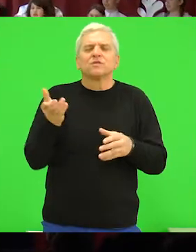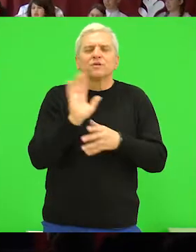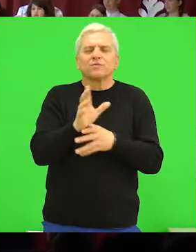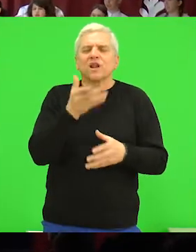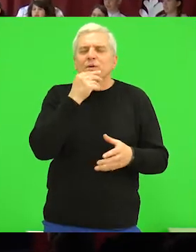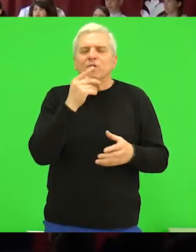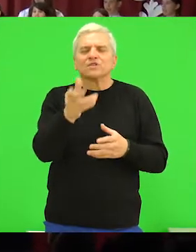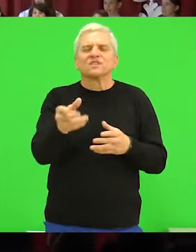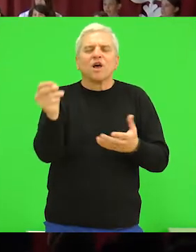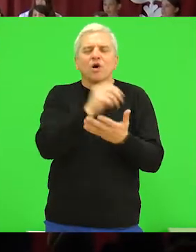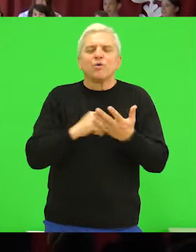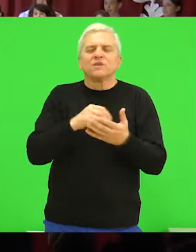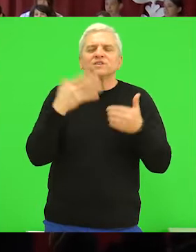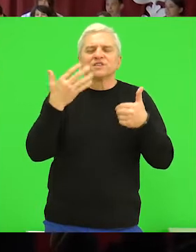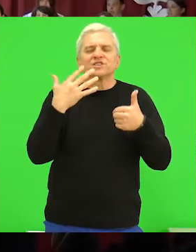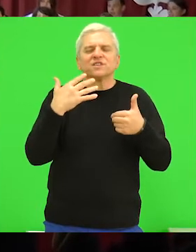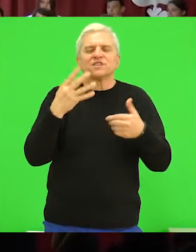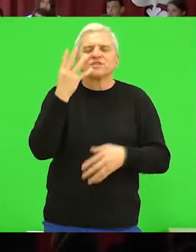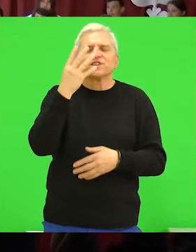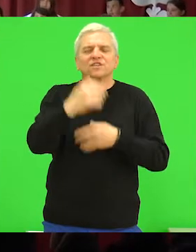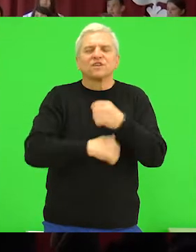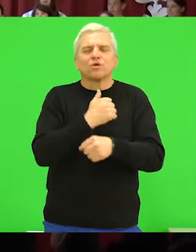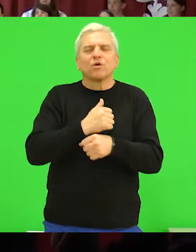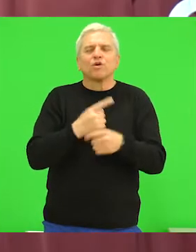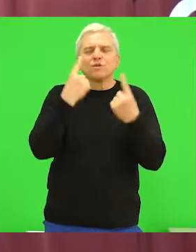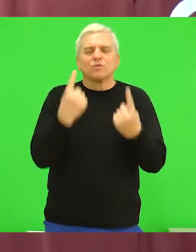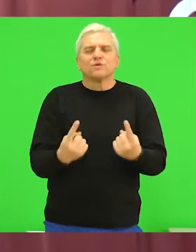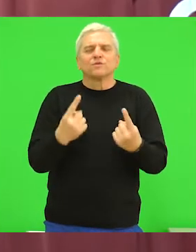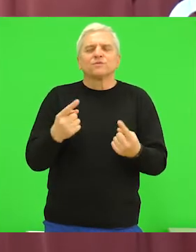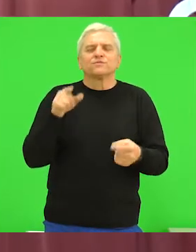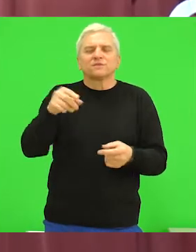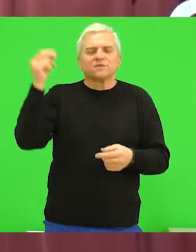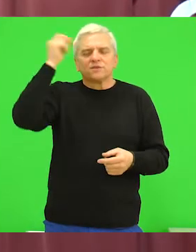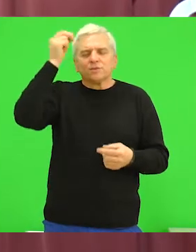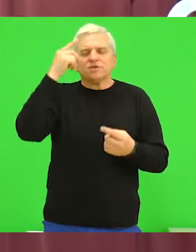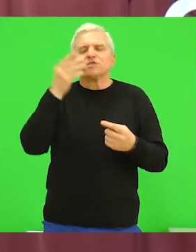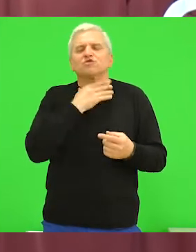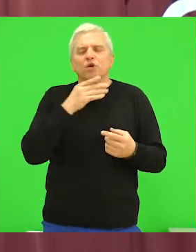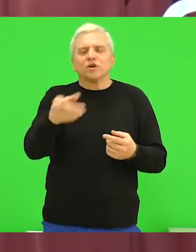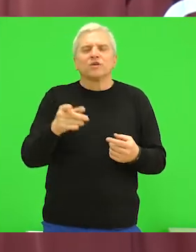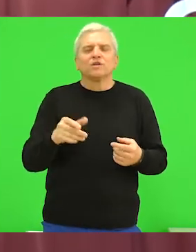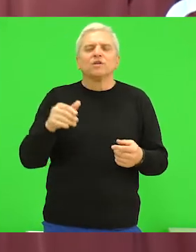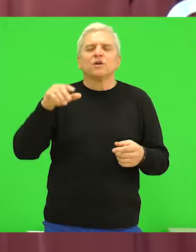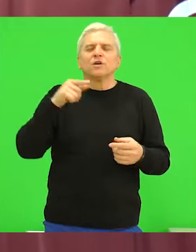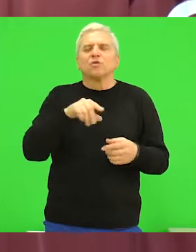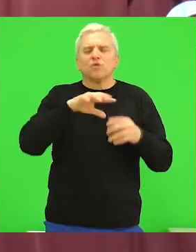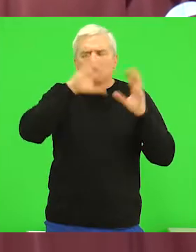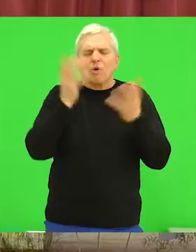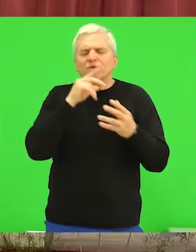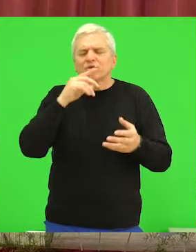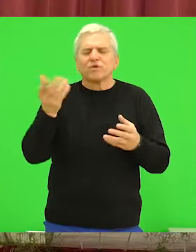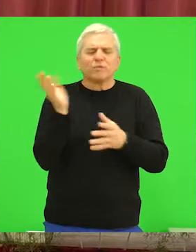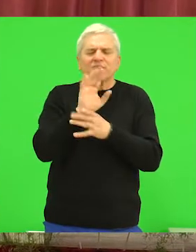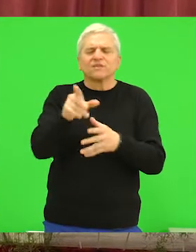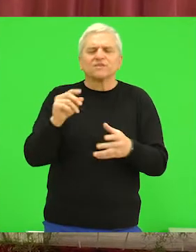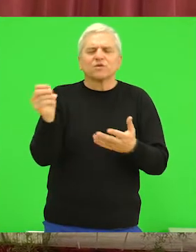prikladnim programom obeležila 64. godinu postojanja te obrazovne ustanove. U jubilarnom programu